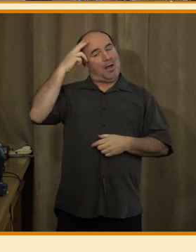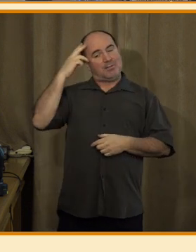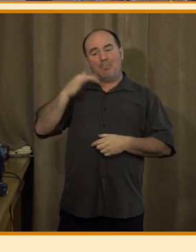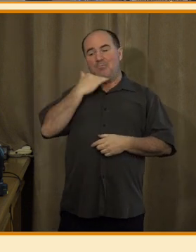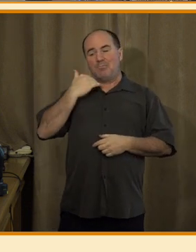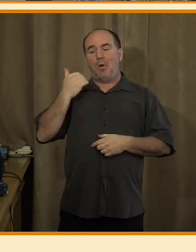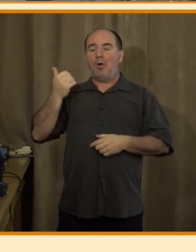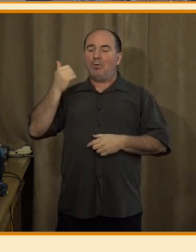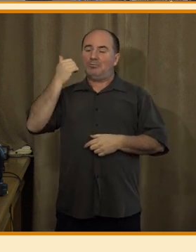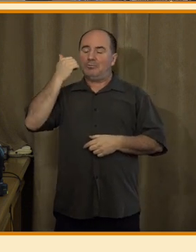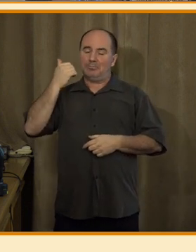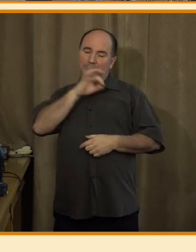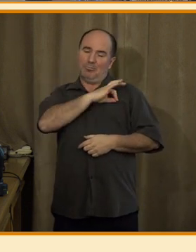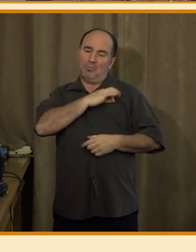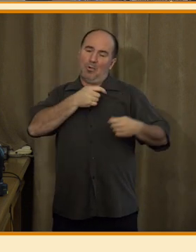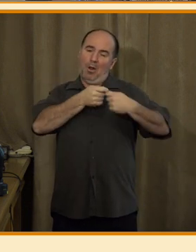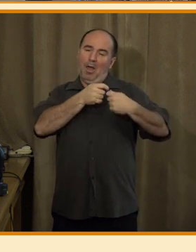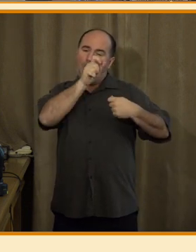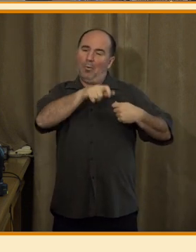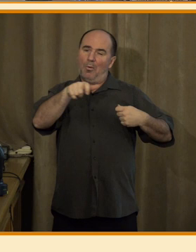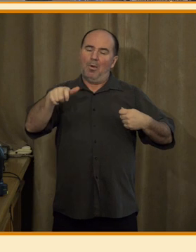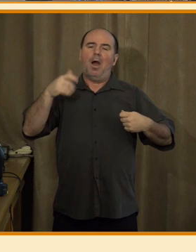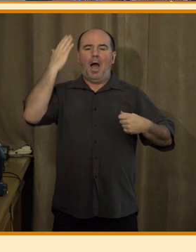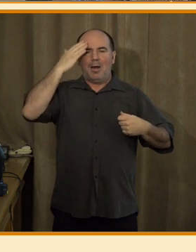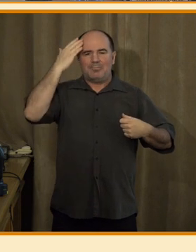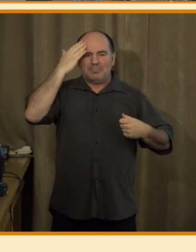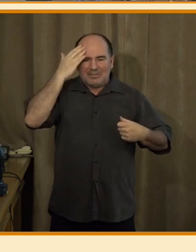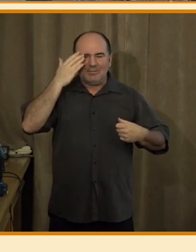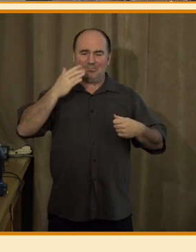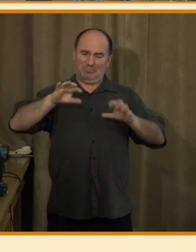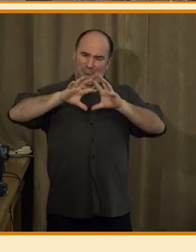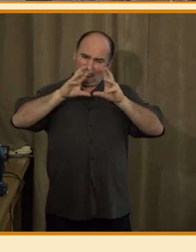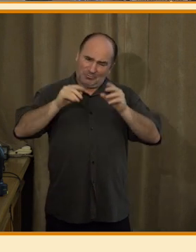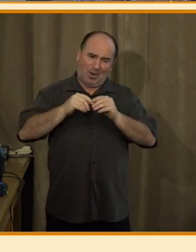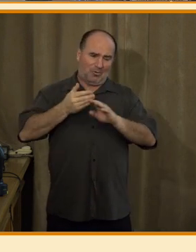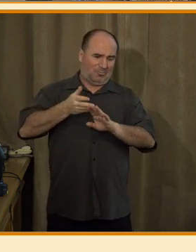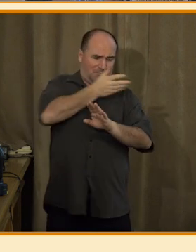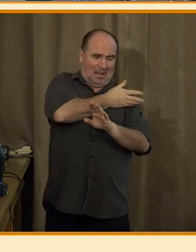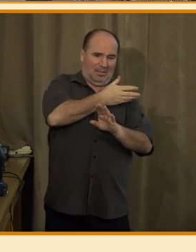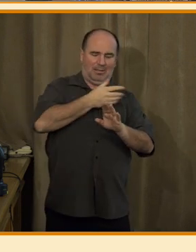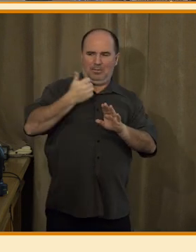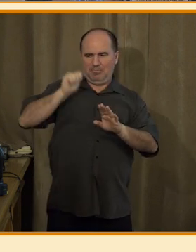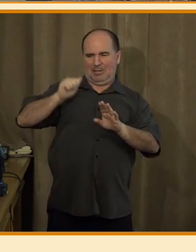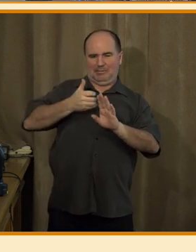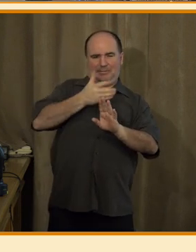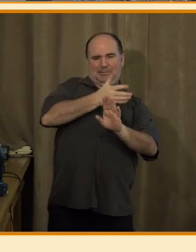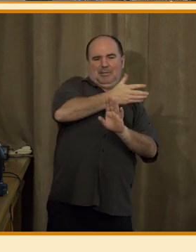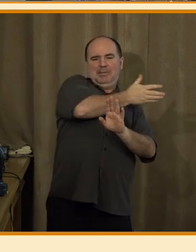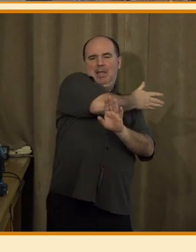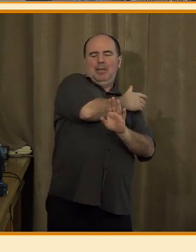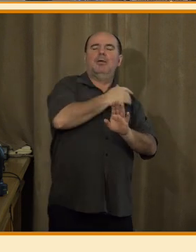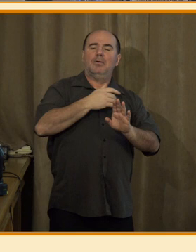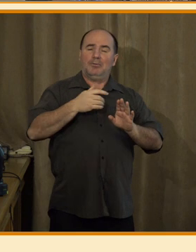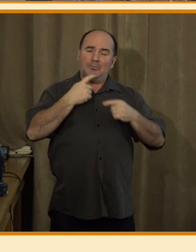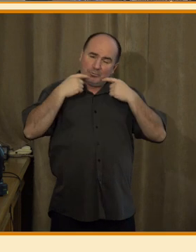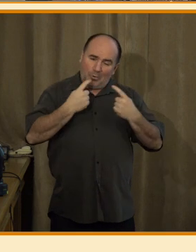zdrženlivý pozorovala, že v těch prvních měsících poctivě zkoušeli všechno možné, co je, a pak u řady úkolů se vlastně